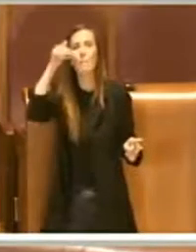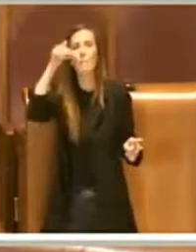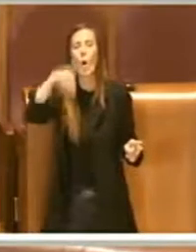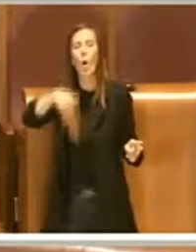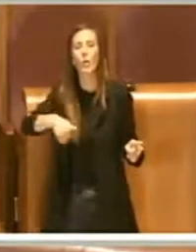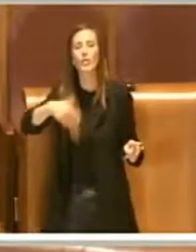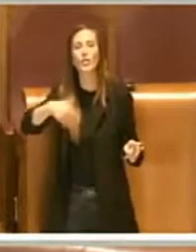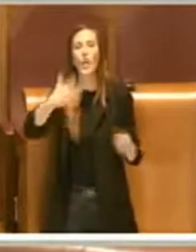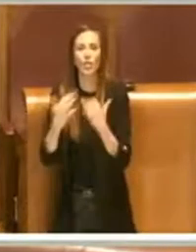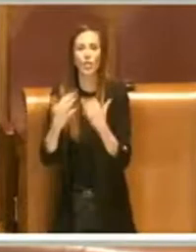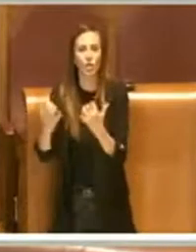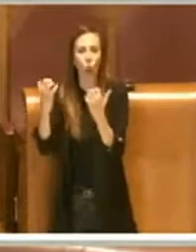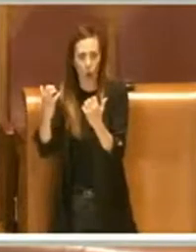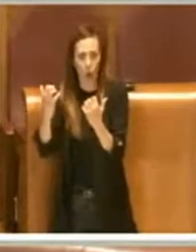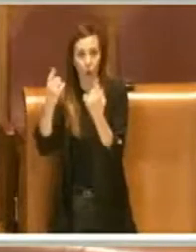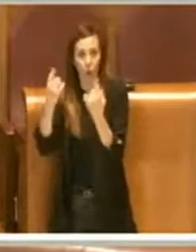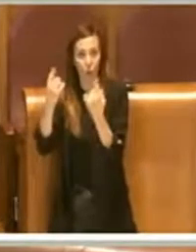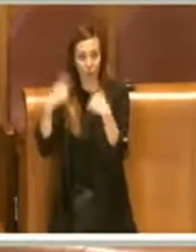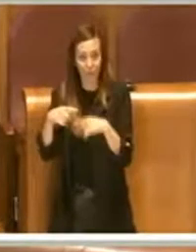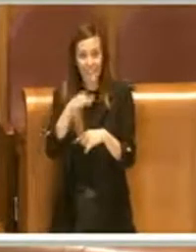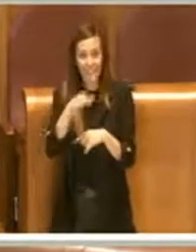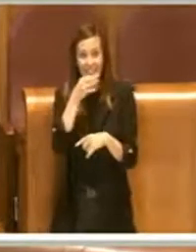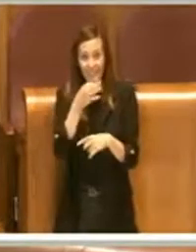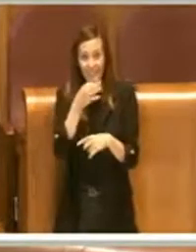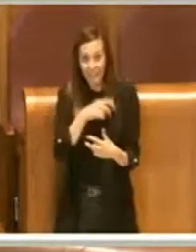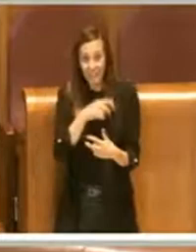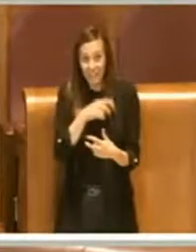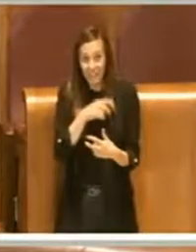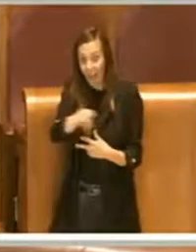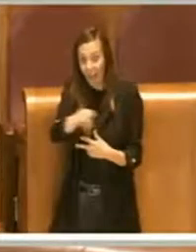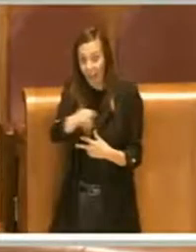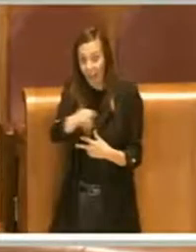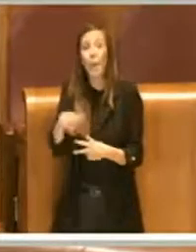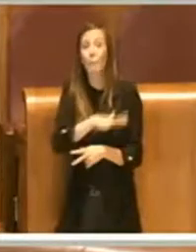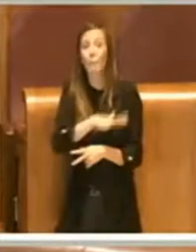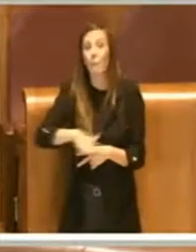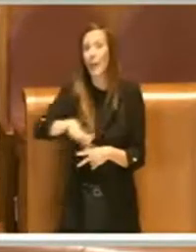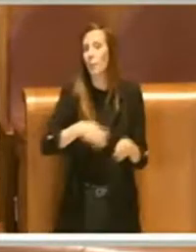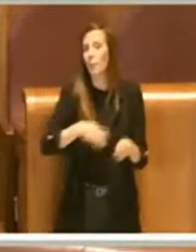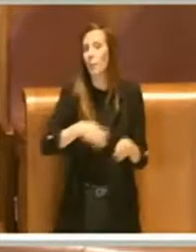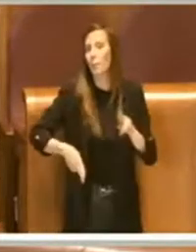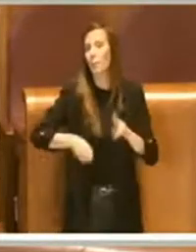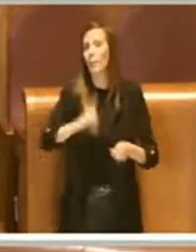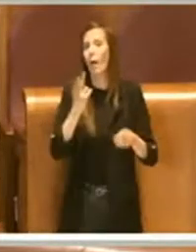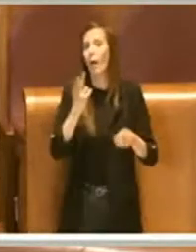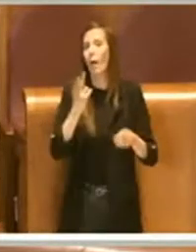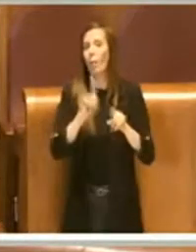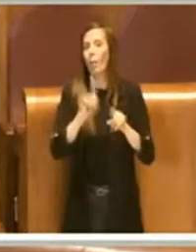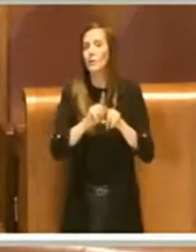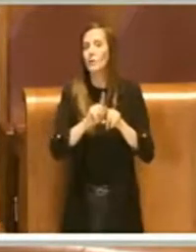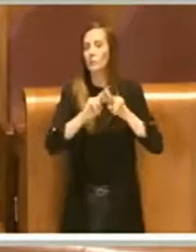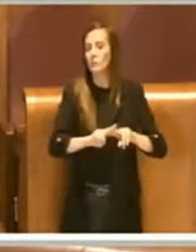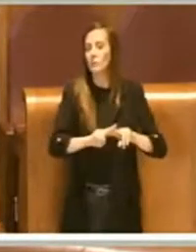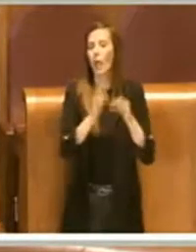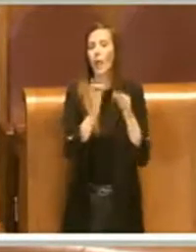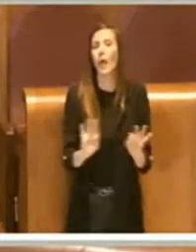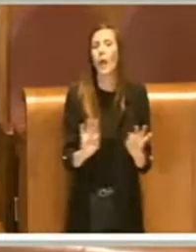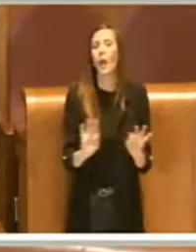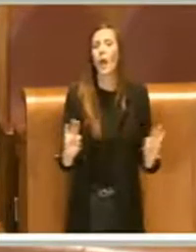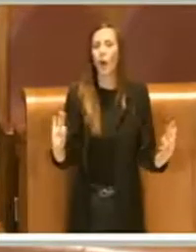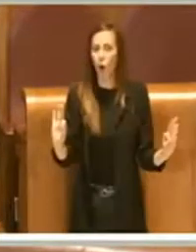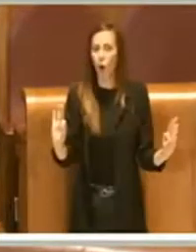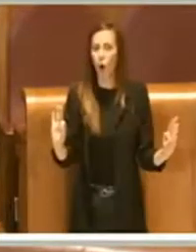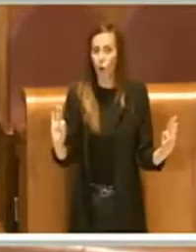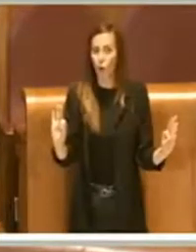le piazze che noi riteniamo debbano mantenere un decoro pur